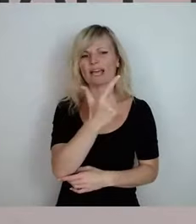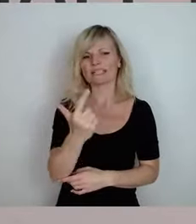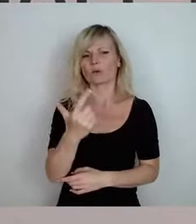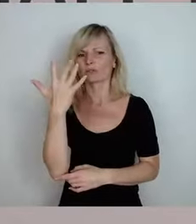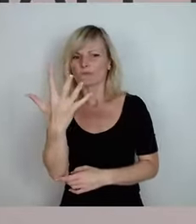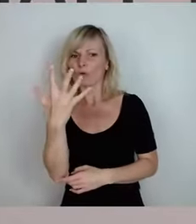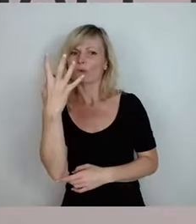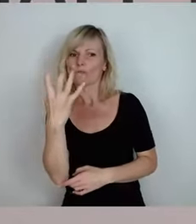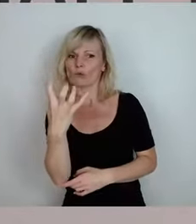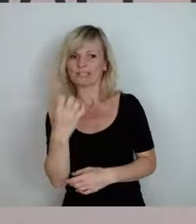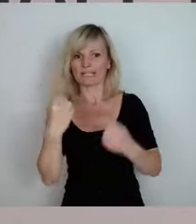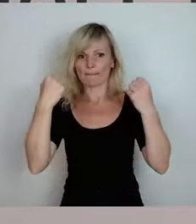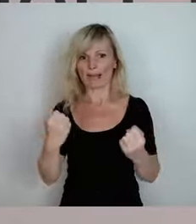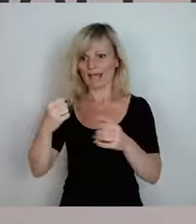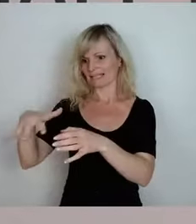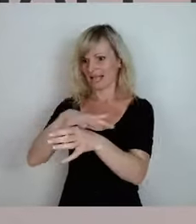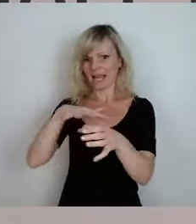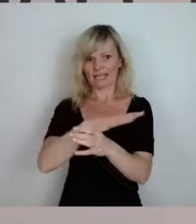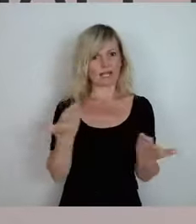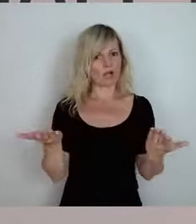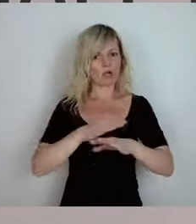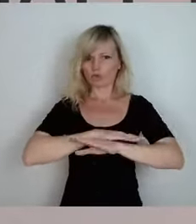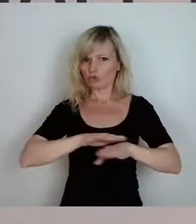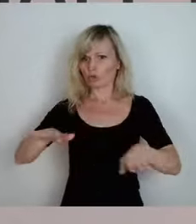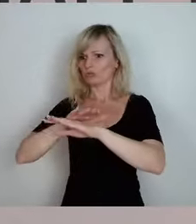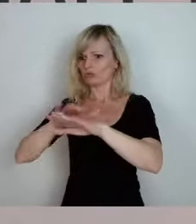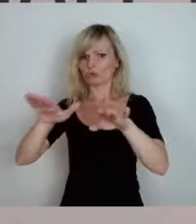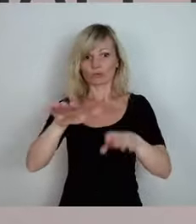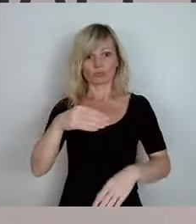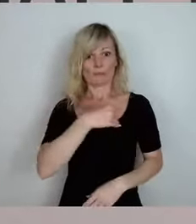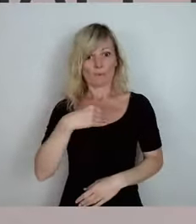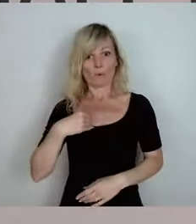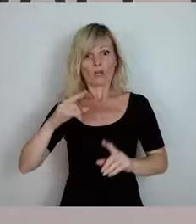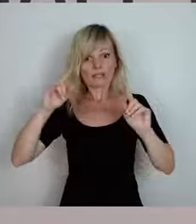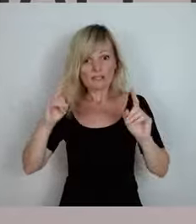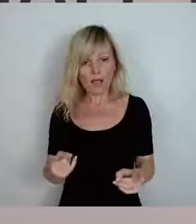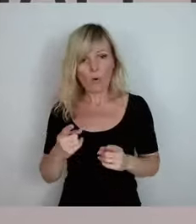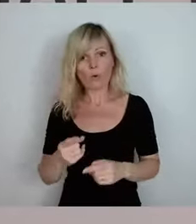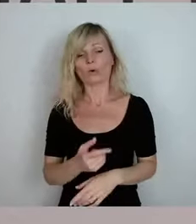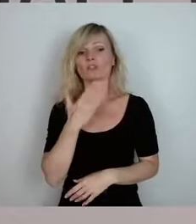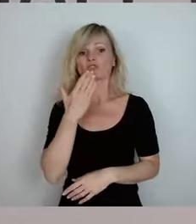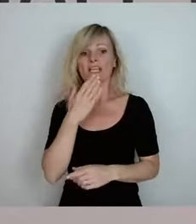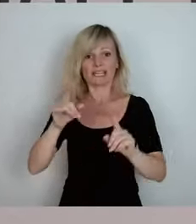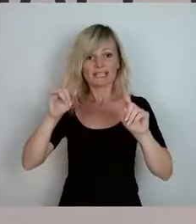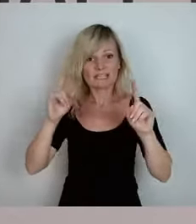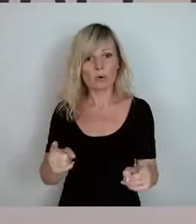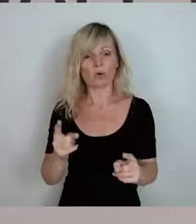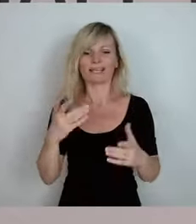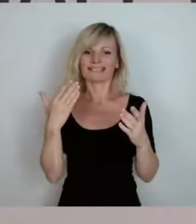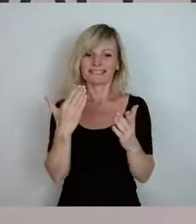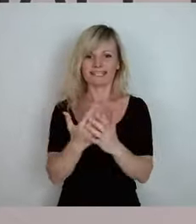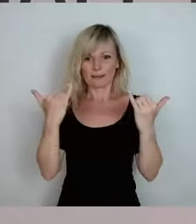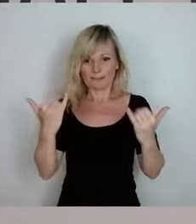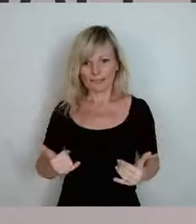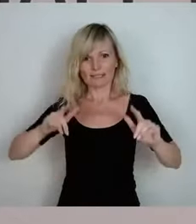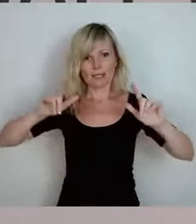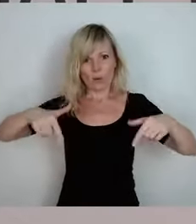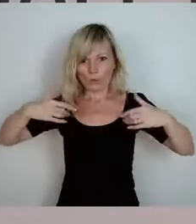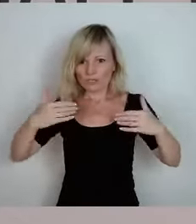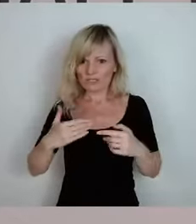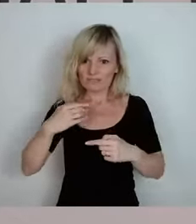meisten Ländern Schluss sein. Auch in Polen, auch in der Tschechischen Republik. Und deswegen muss man sich auf den Weg machen. Und wenn Sie heute ein